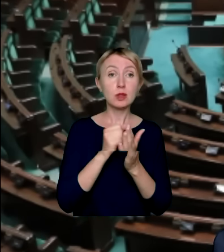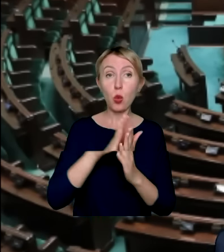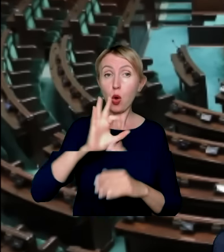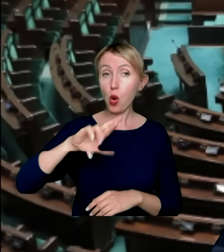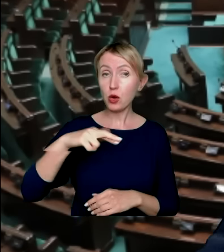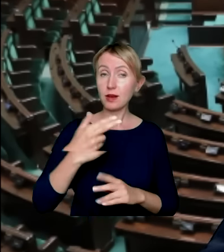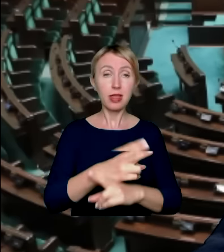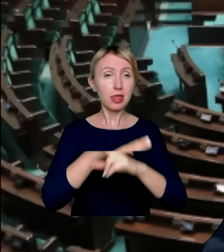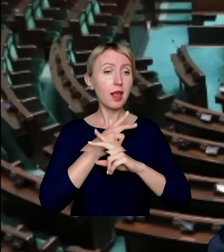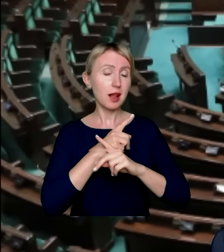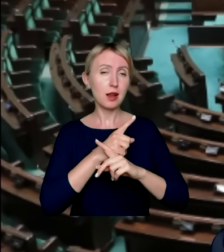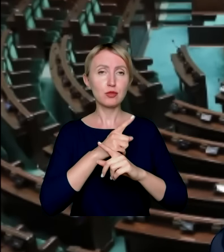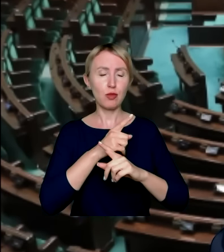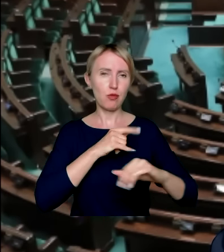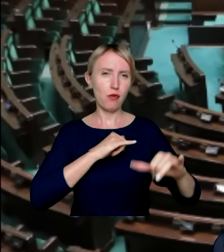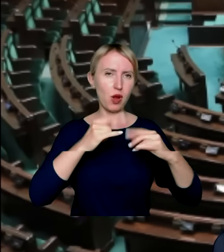DZIENNIKARZ